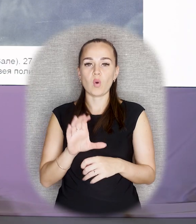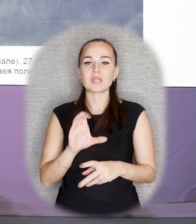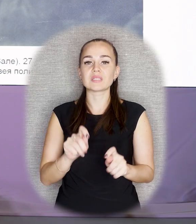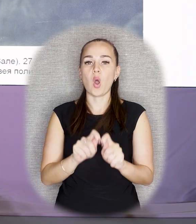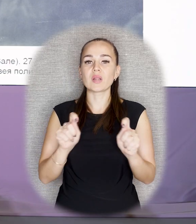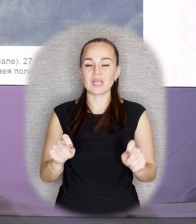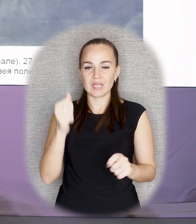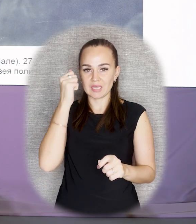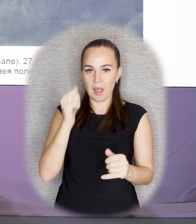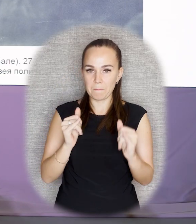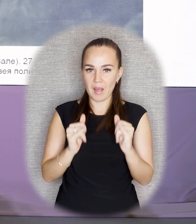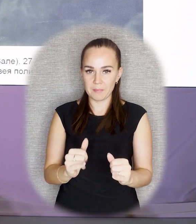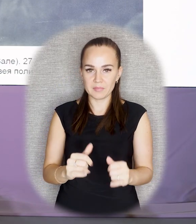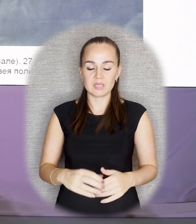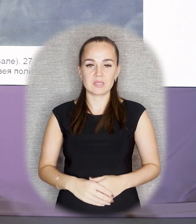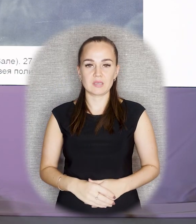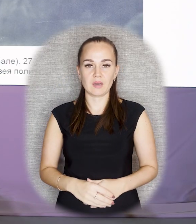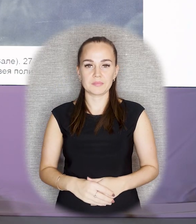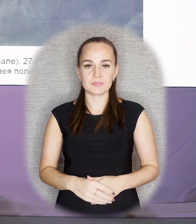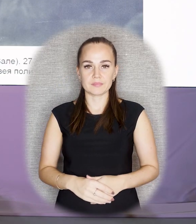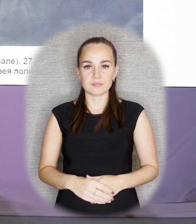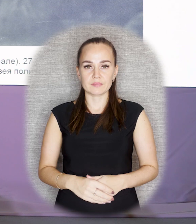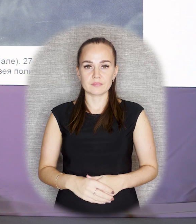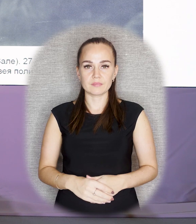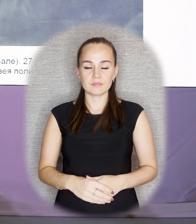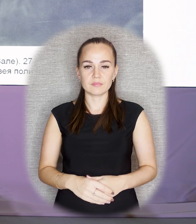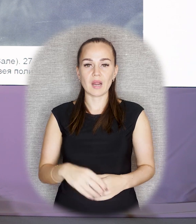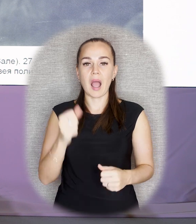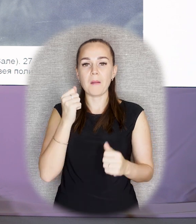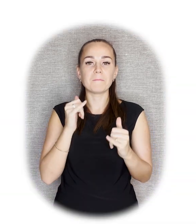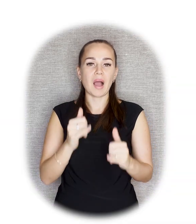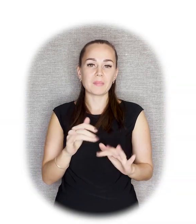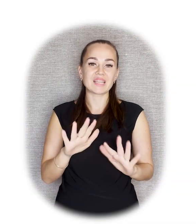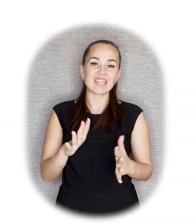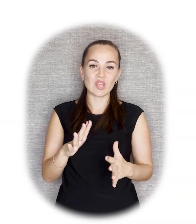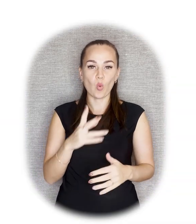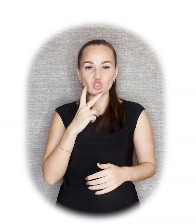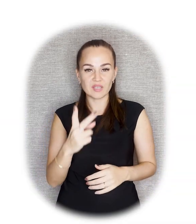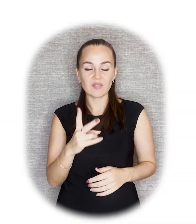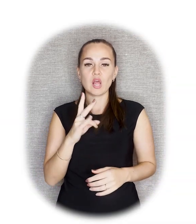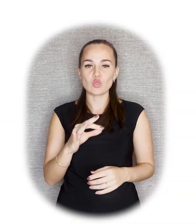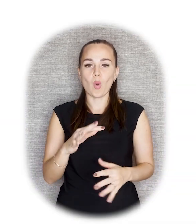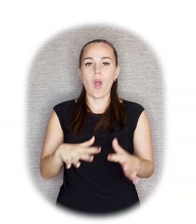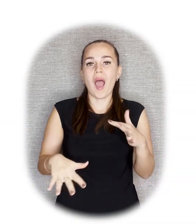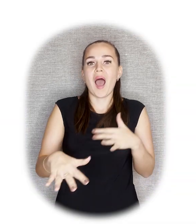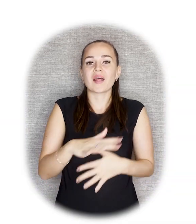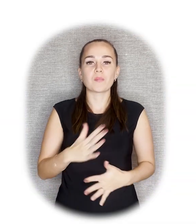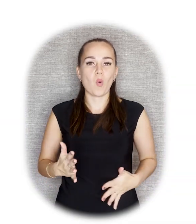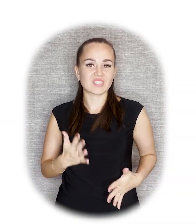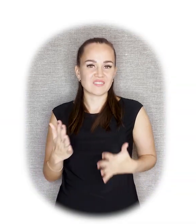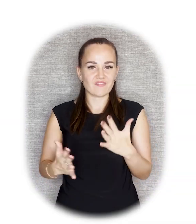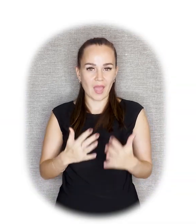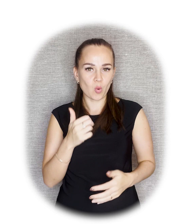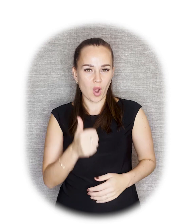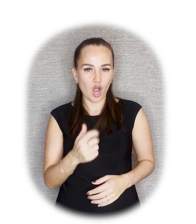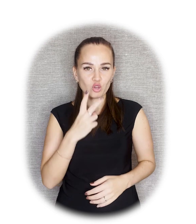Фотография с открытия памятника, предоставленная нам Музеем политической истории России. Конечно, памятник здесь видно не очень хорошо, зато хорошо видно атмосферу.